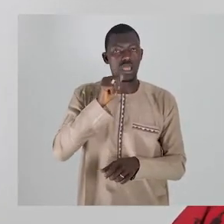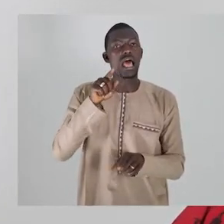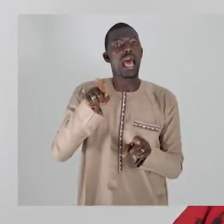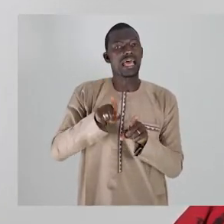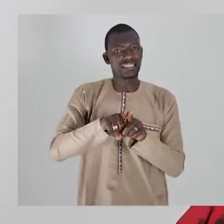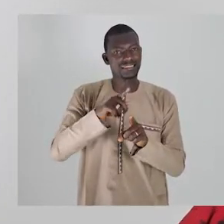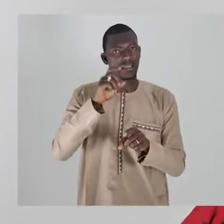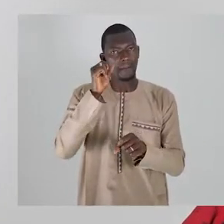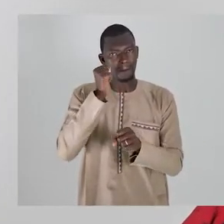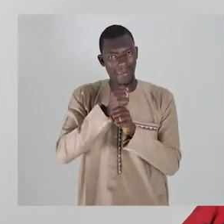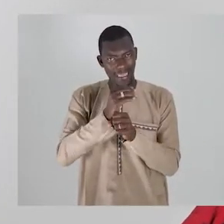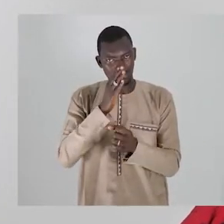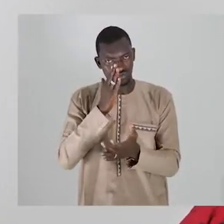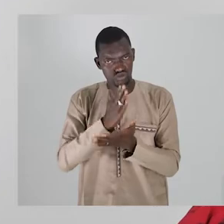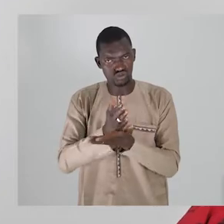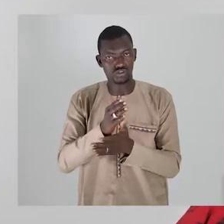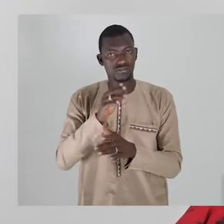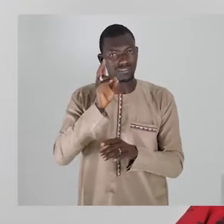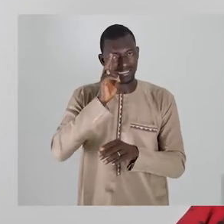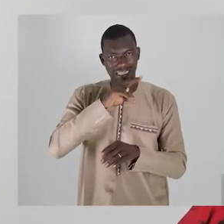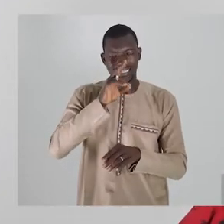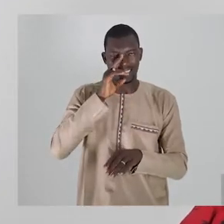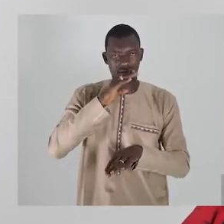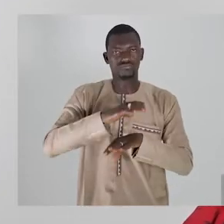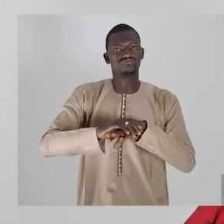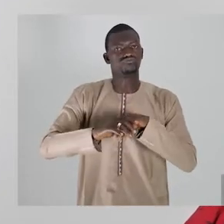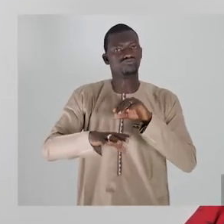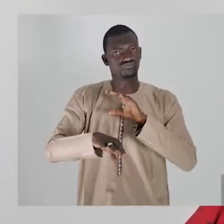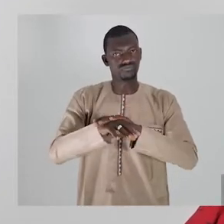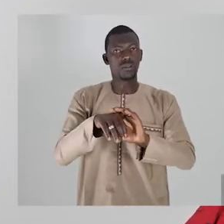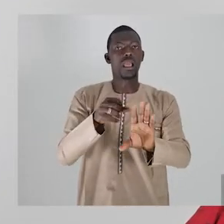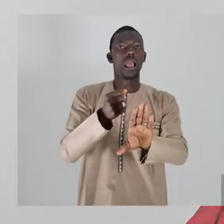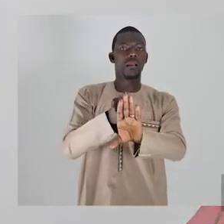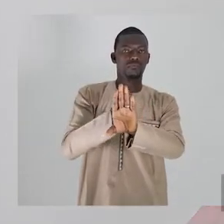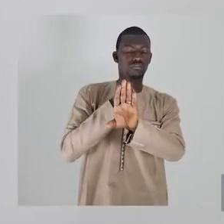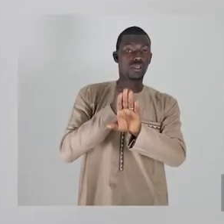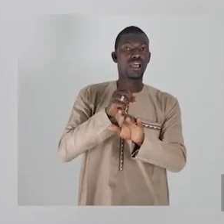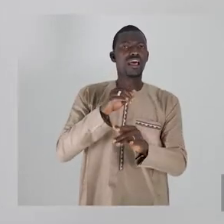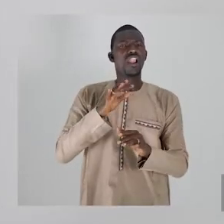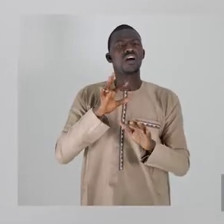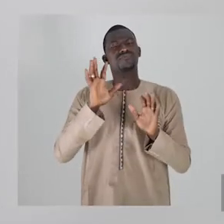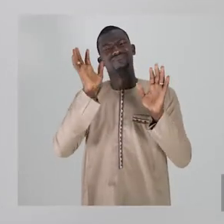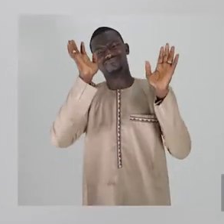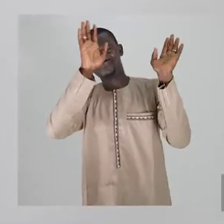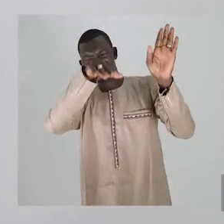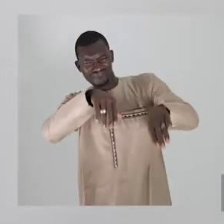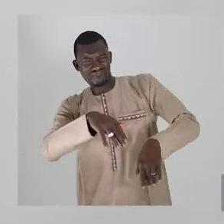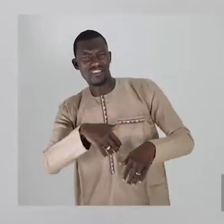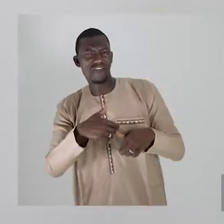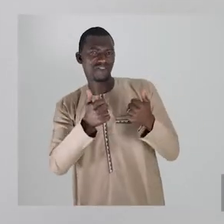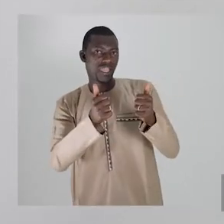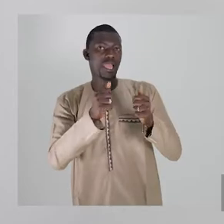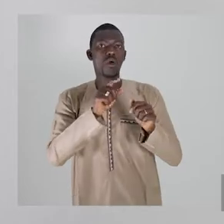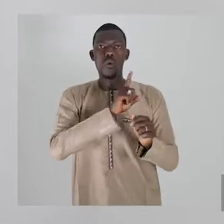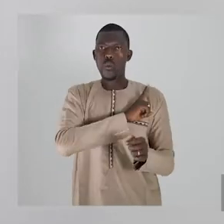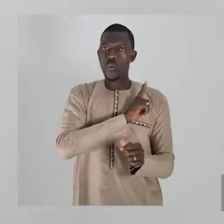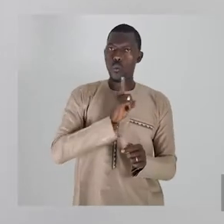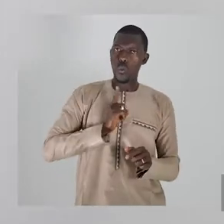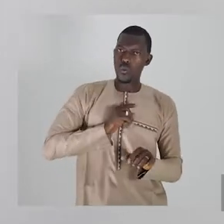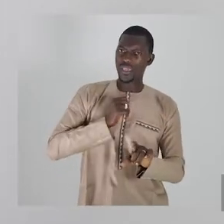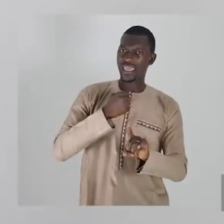ananumanju na sumutu sumutu. Metika kana ke max. Ungole numanji. Buu note kabeteneno. Ma ekafokeneno.